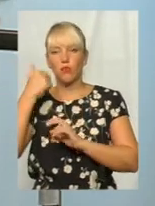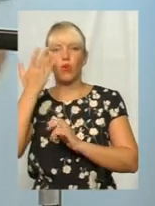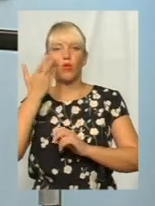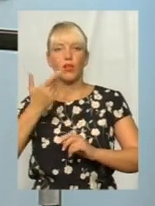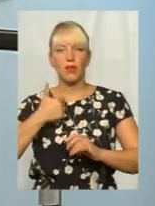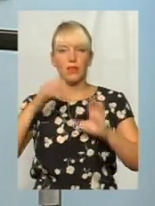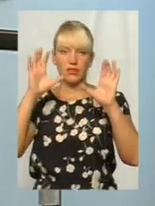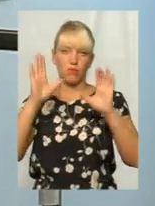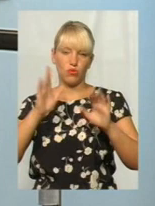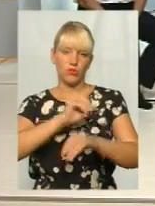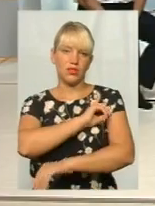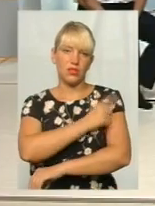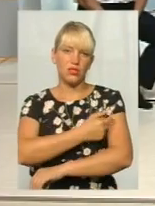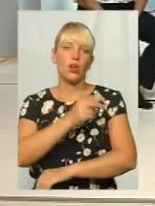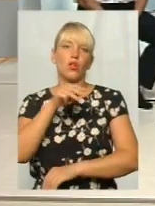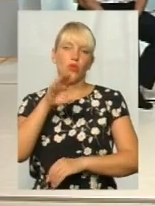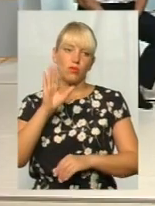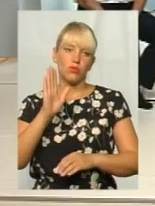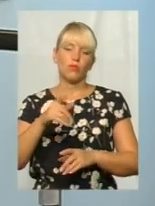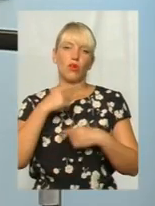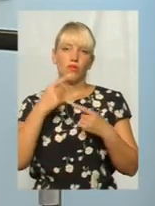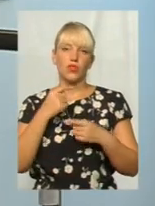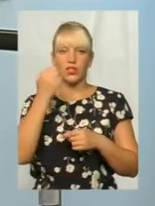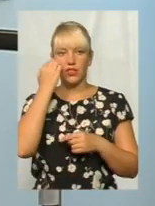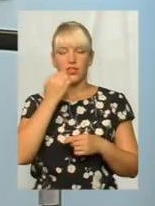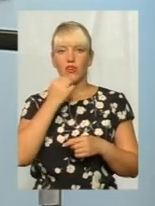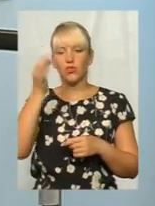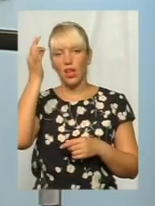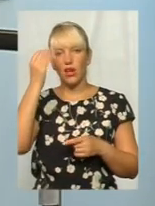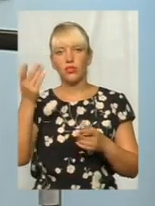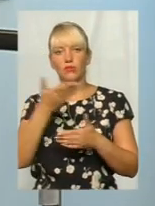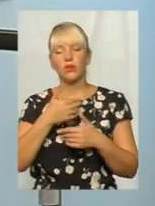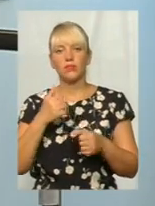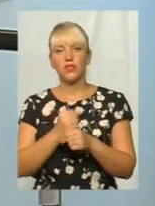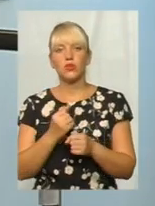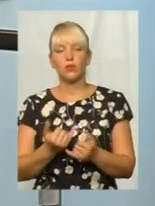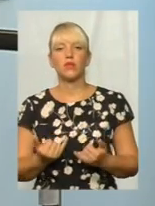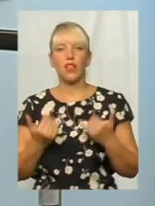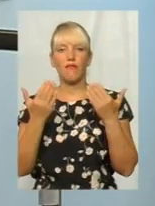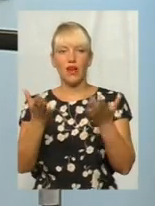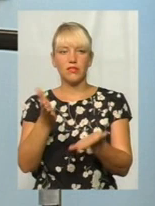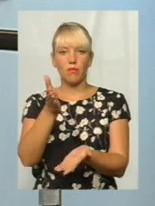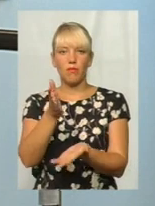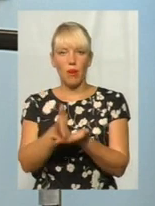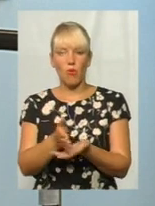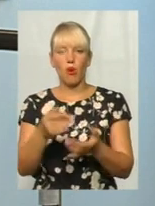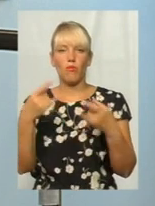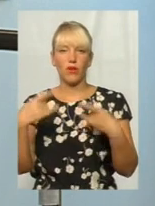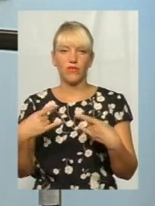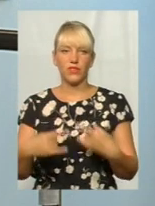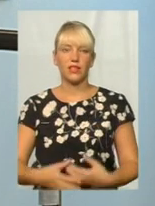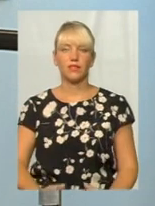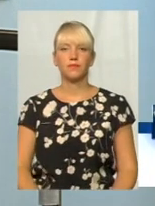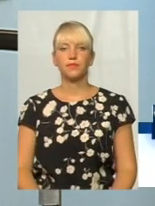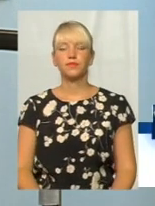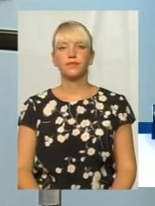сильнішими, тоді про це говорити. Зрозуміло, дякую. Нагадую, глядачам працюємо для вас в прямому ефірі. Слухаємо глядача,